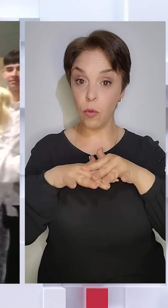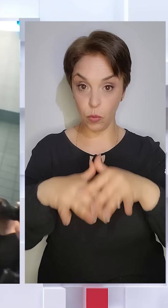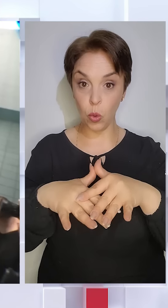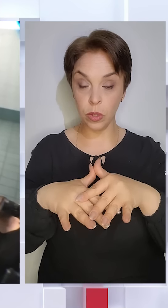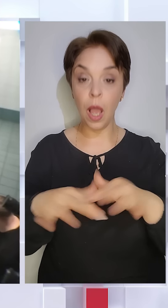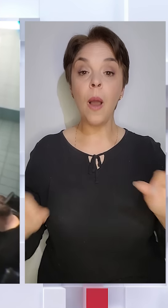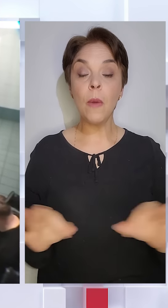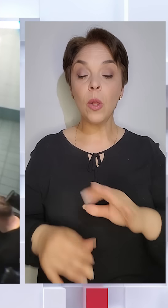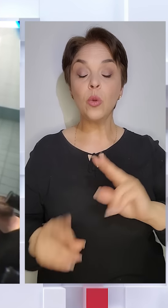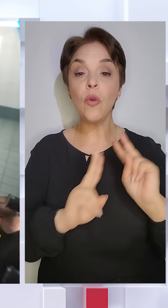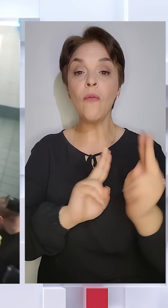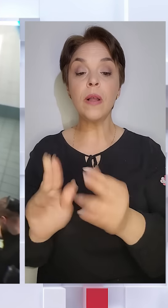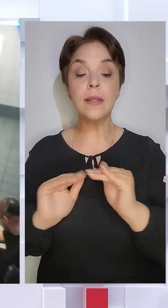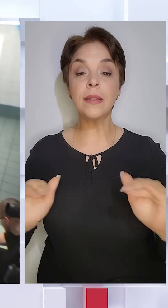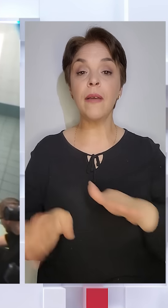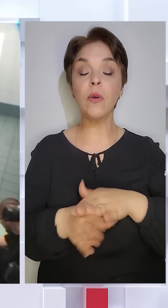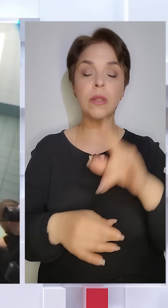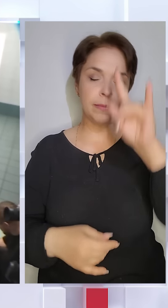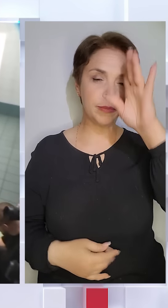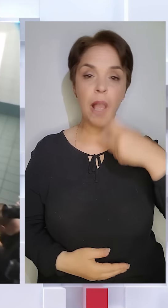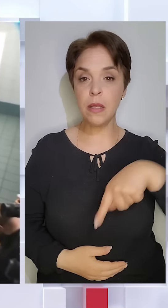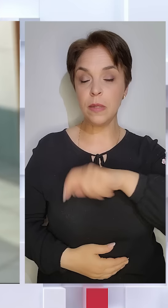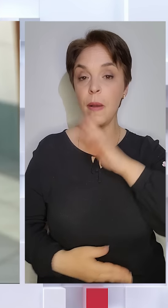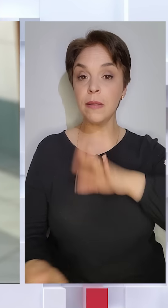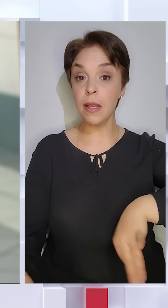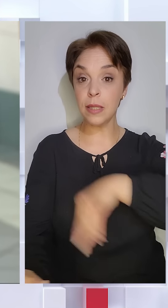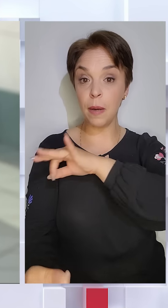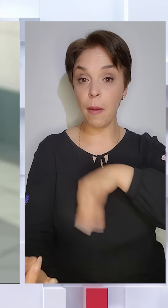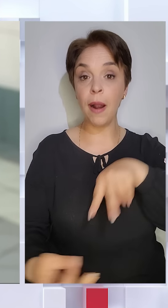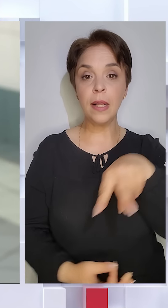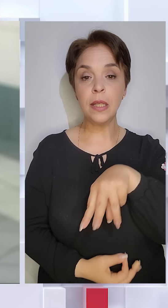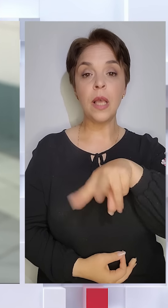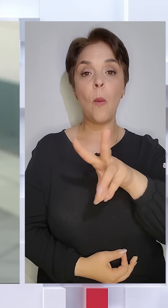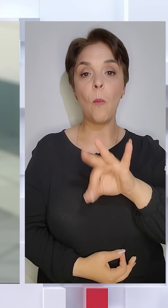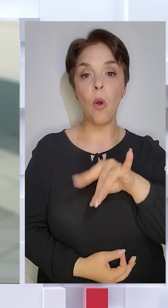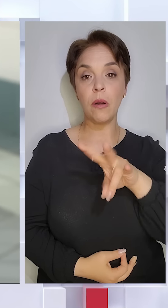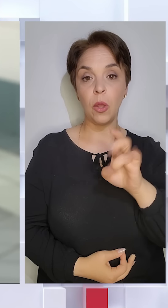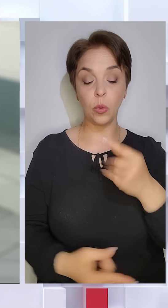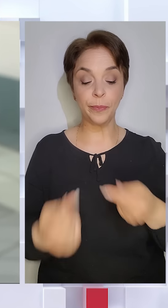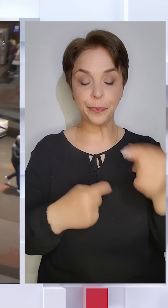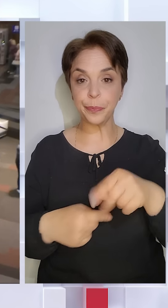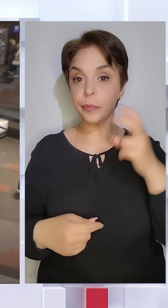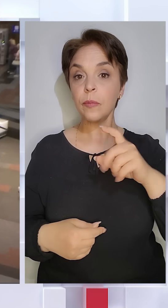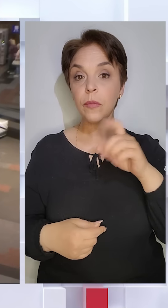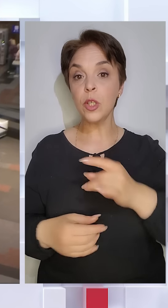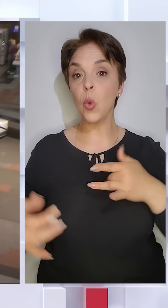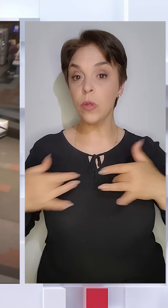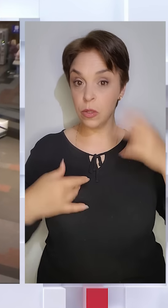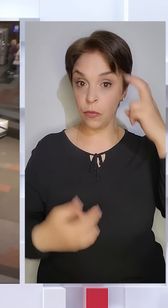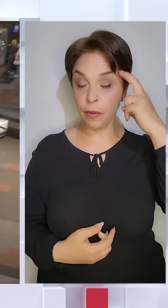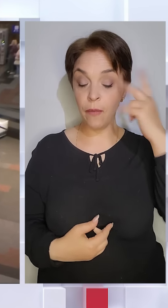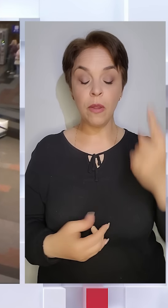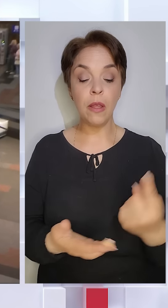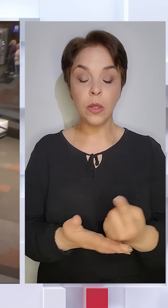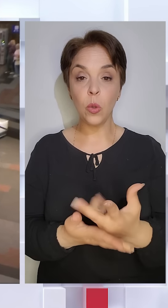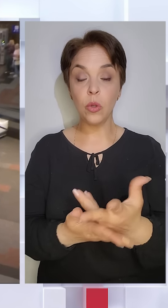Мелодію вальсу для дітей виконала відома іспанська скрипалька Летиція Морено, яка приїхала з концертом до Києва. Вона